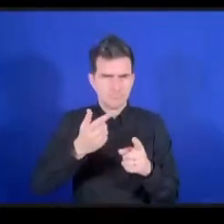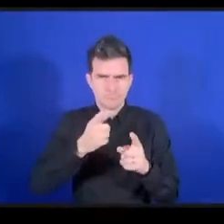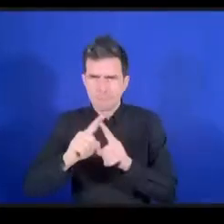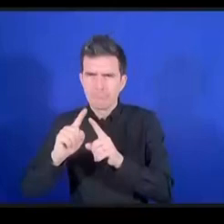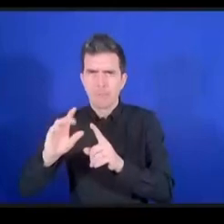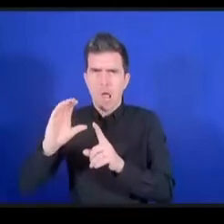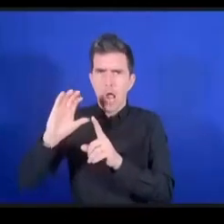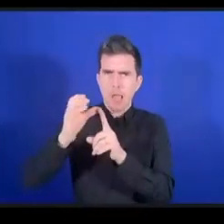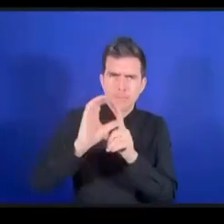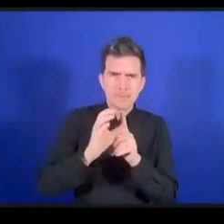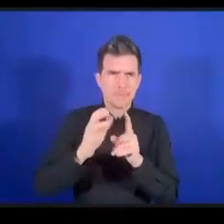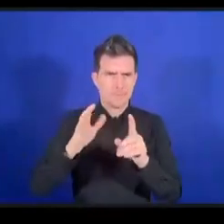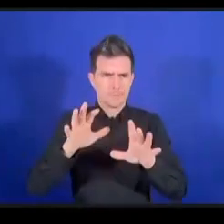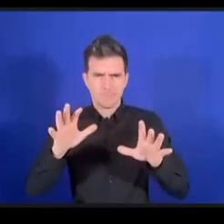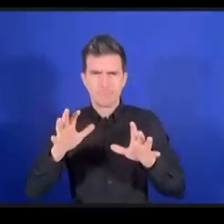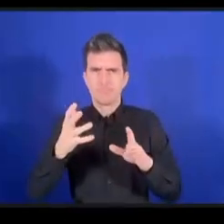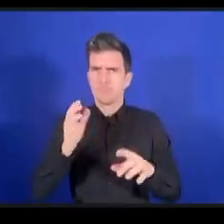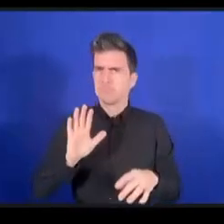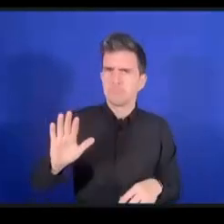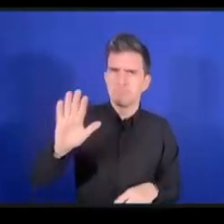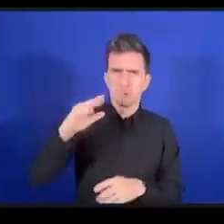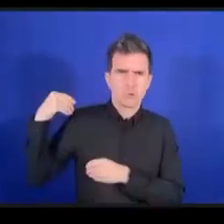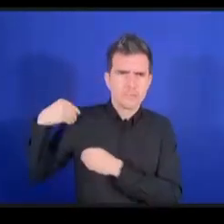الثقافية والتقاليد القانونية